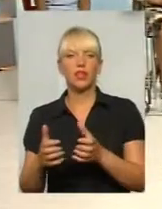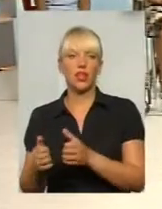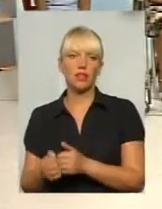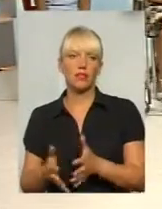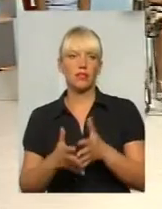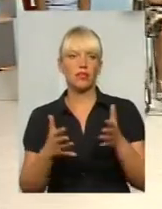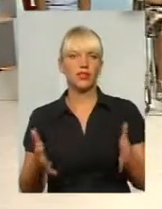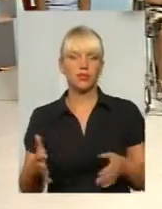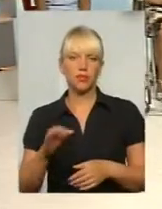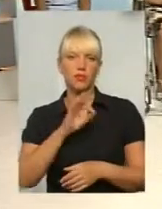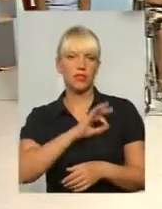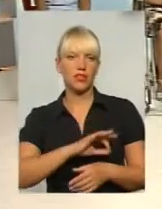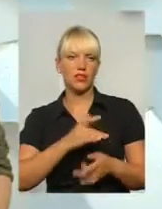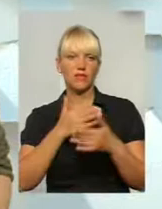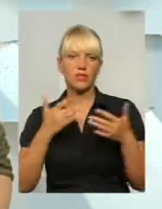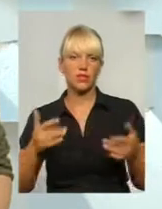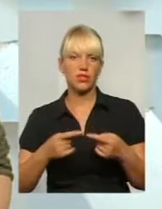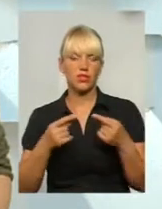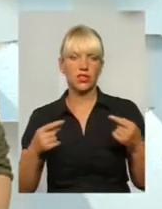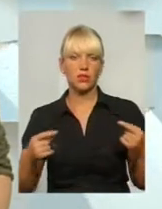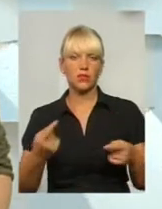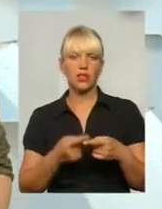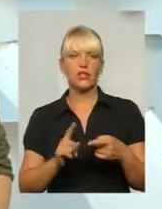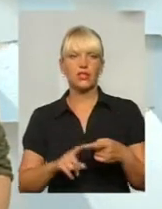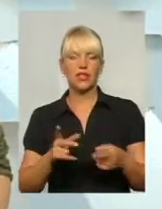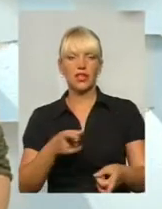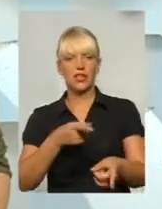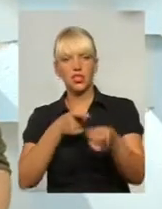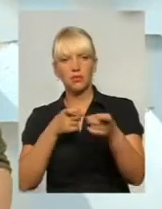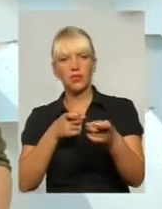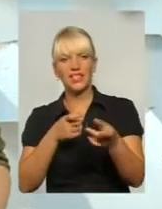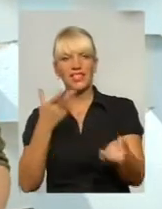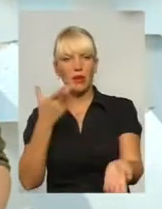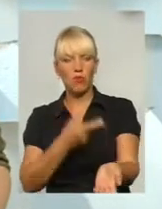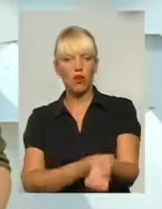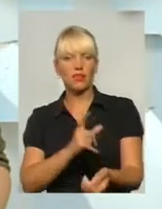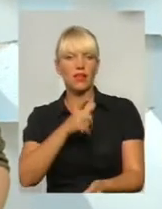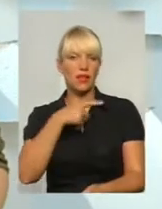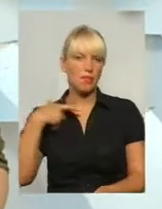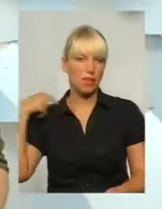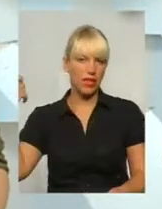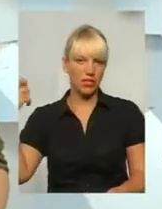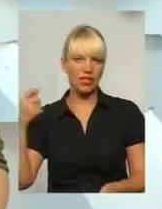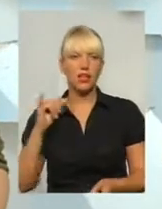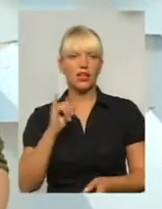приміняючи всі можливі засоби. Це і шприцемет в нас є, і петлі, і